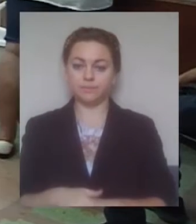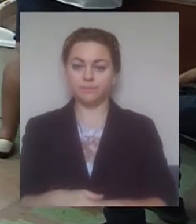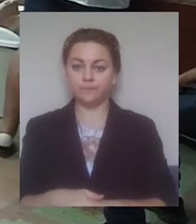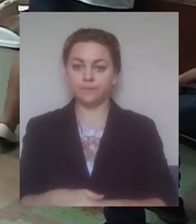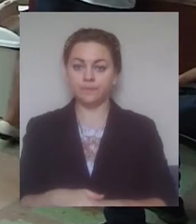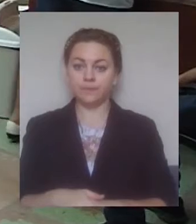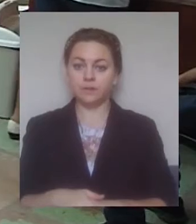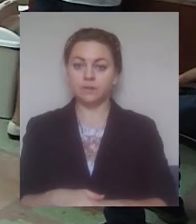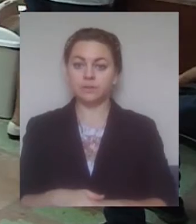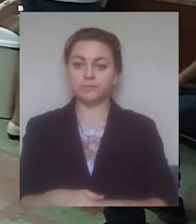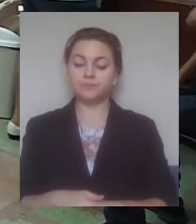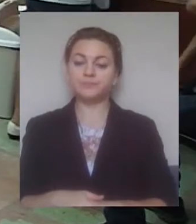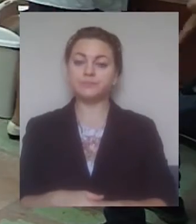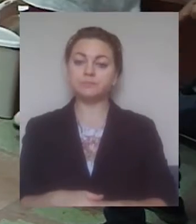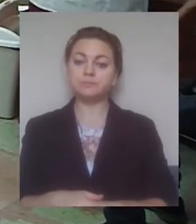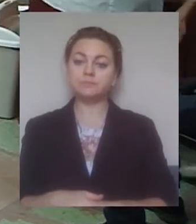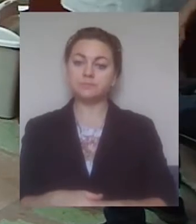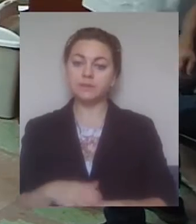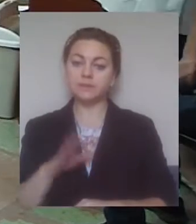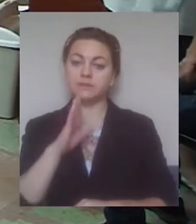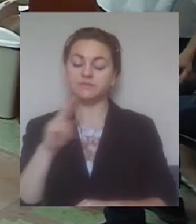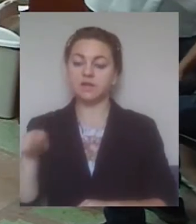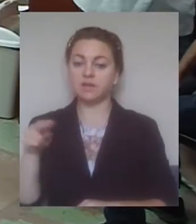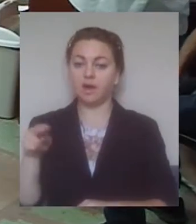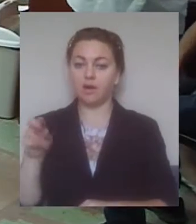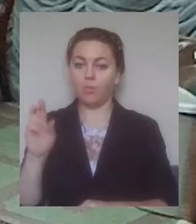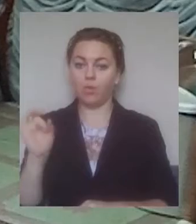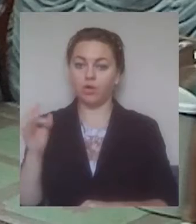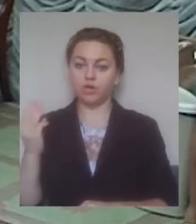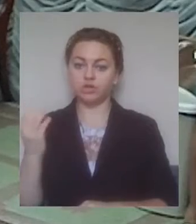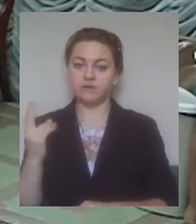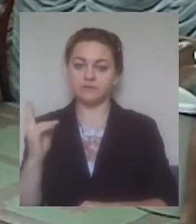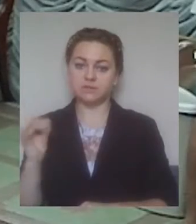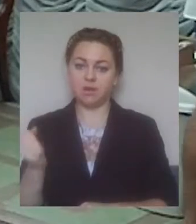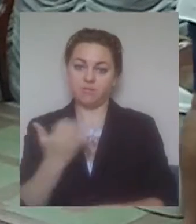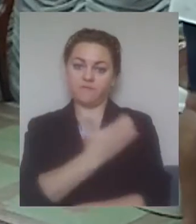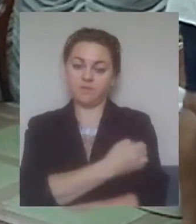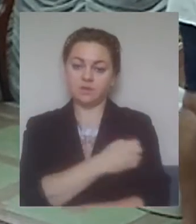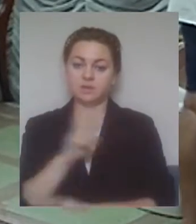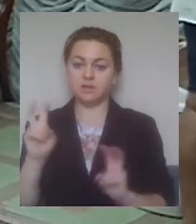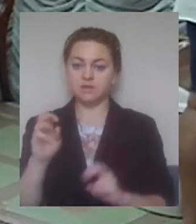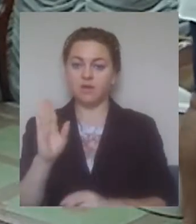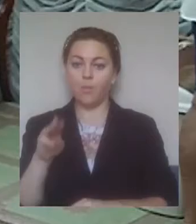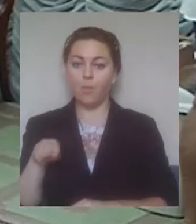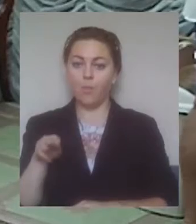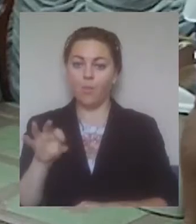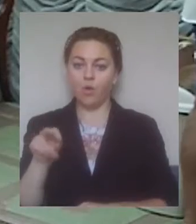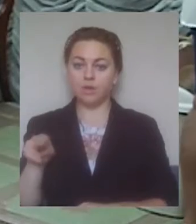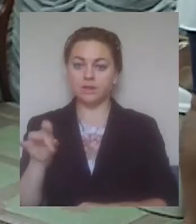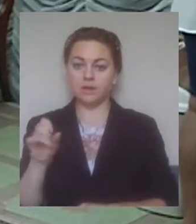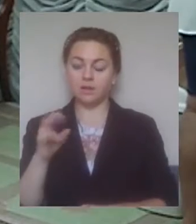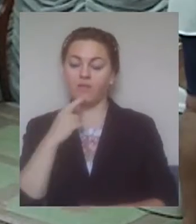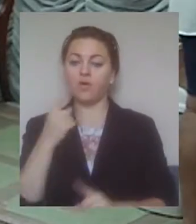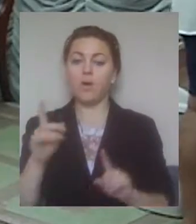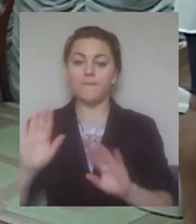Лейтенантка служби цивільного захисту Дар'я Борщевська ревакцинувалася «Модерна». Розповідає, після першого щеплення піднялася температура.